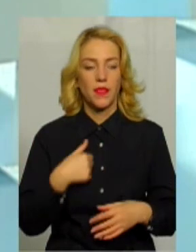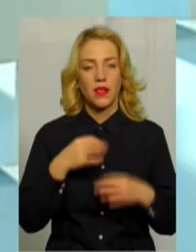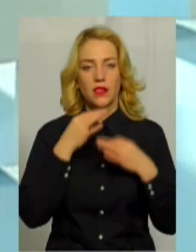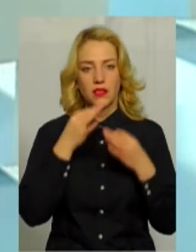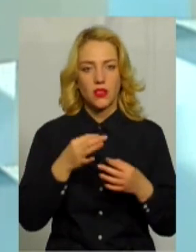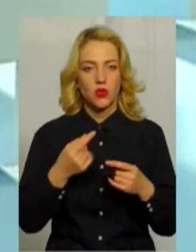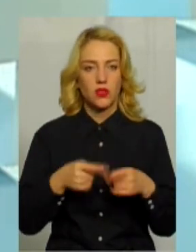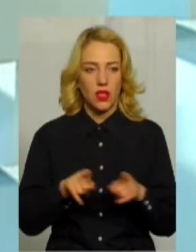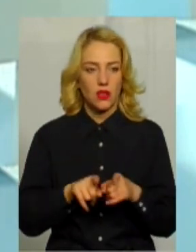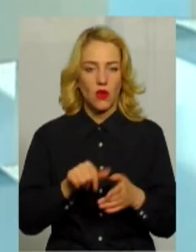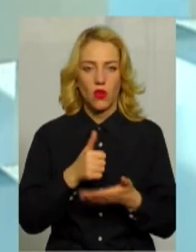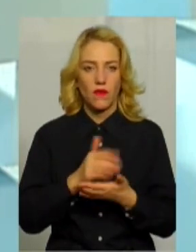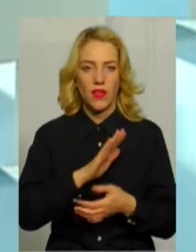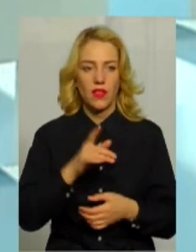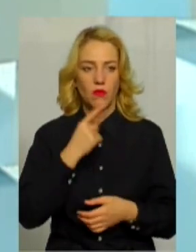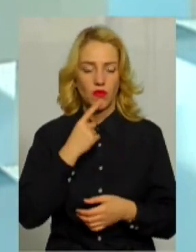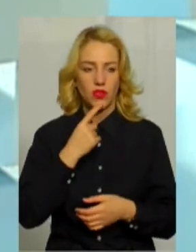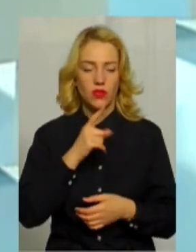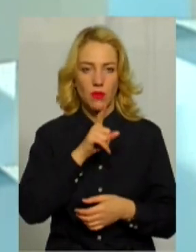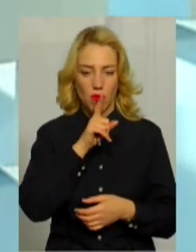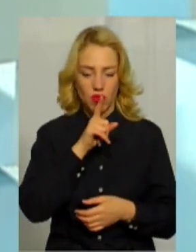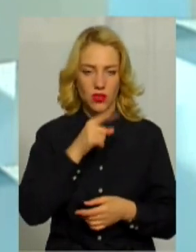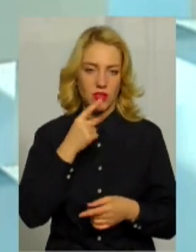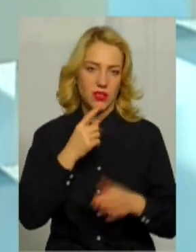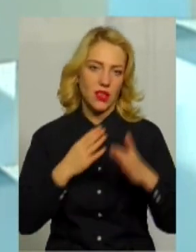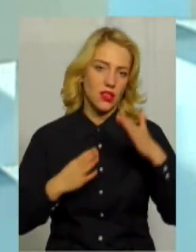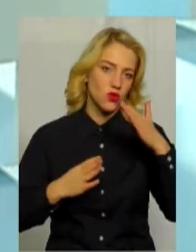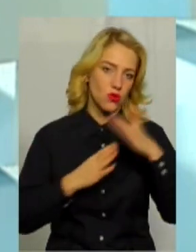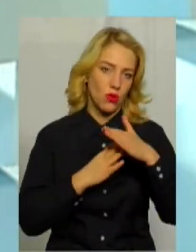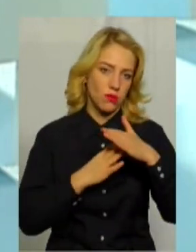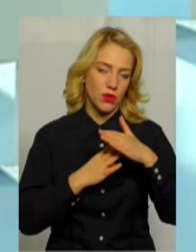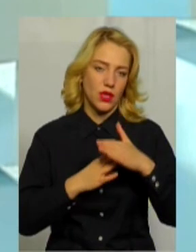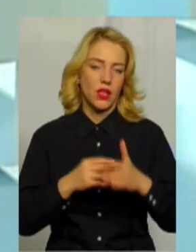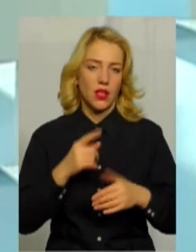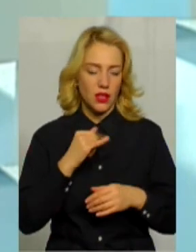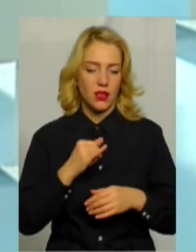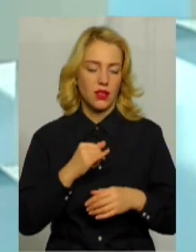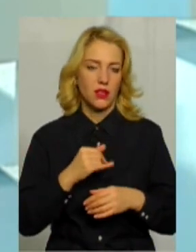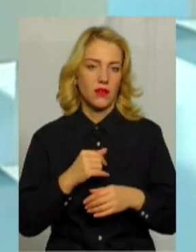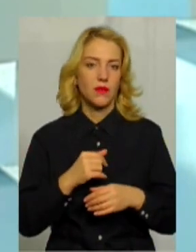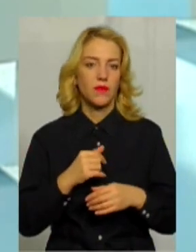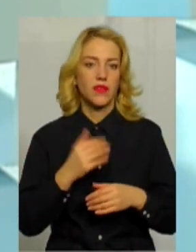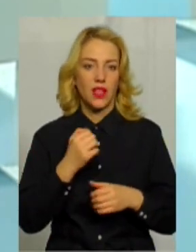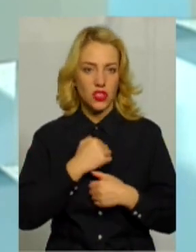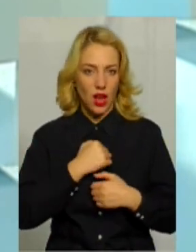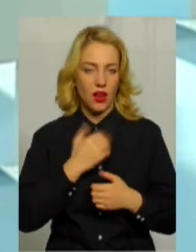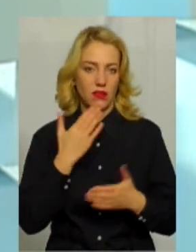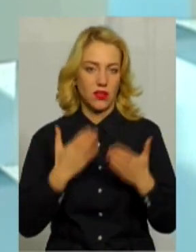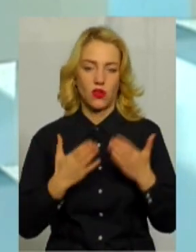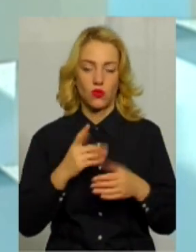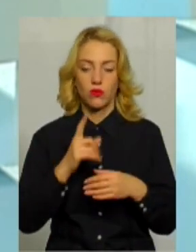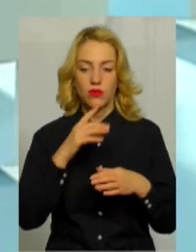головне не мовчати і сказати стоп, і розірвати оце коло, тому що, на жаль, якщо замовчувати,